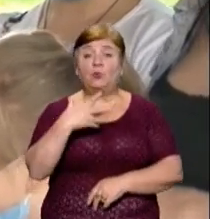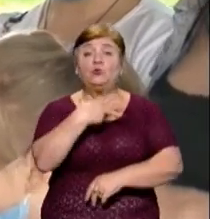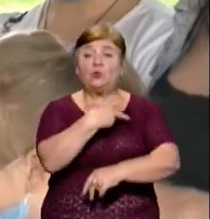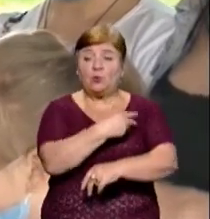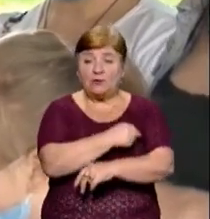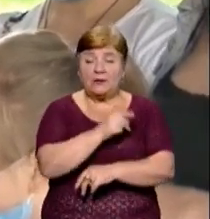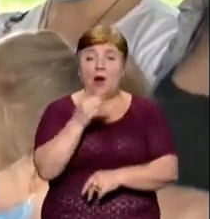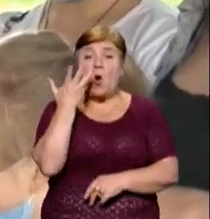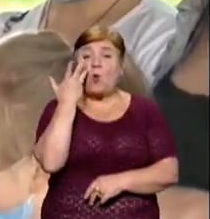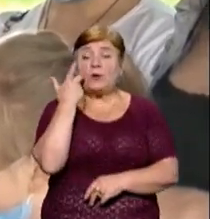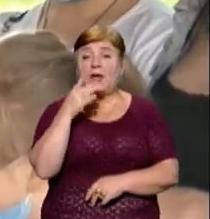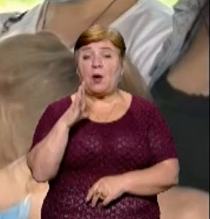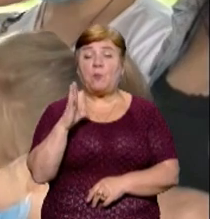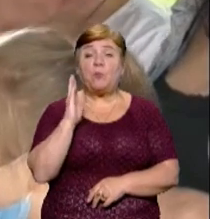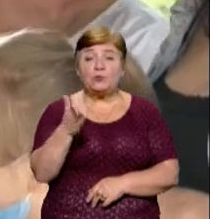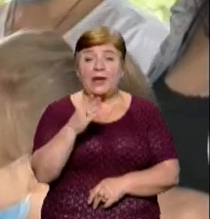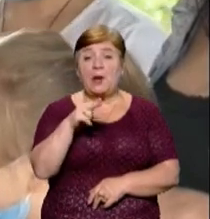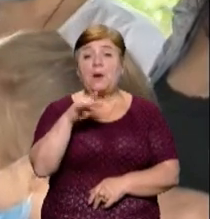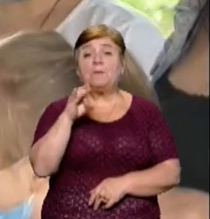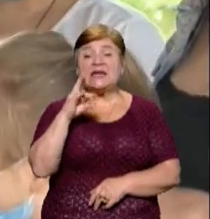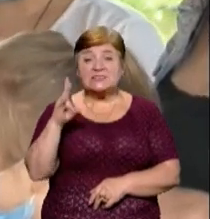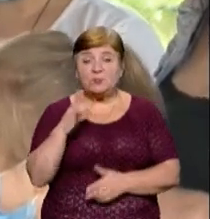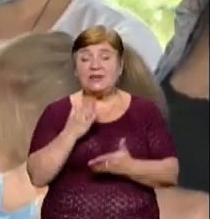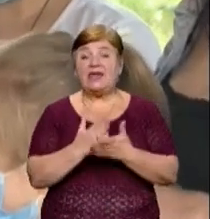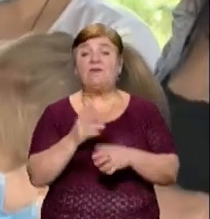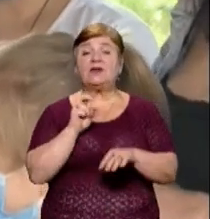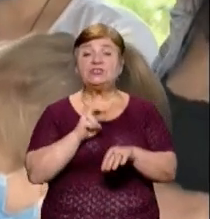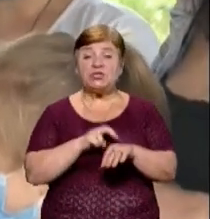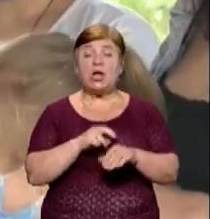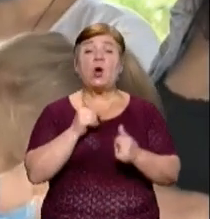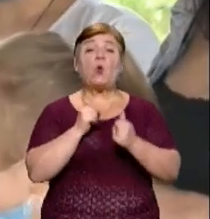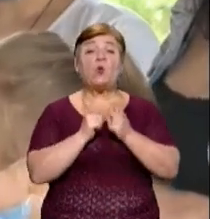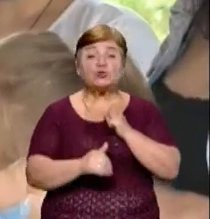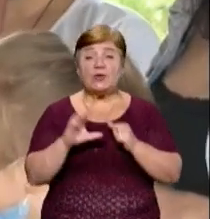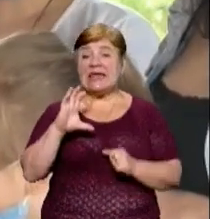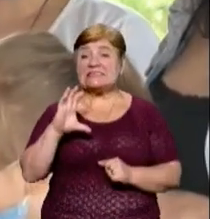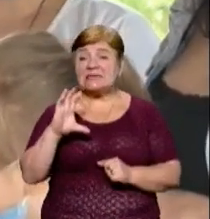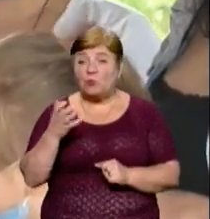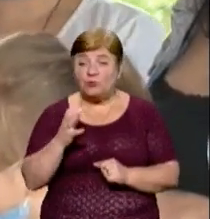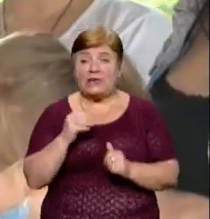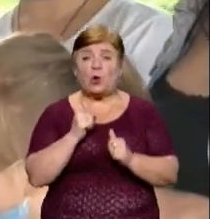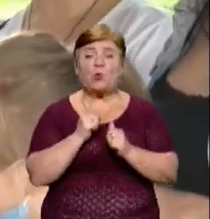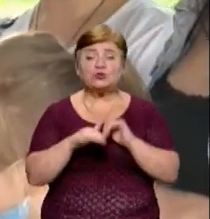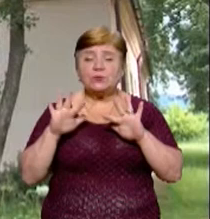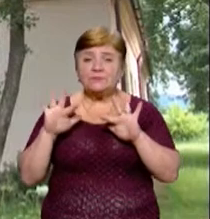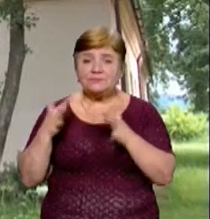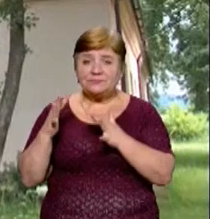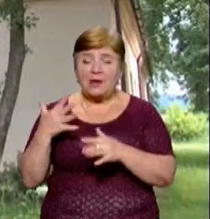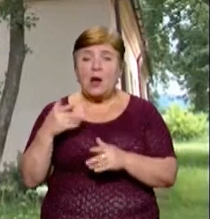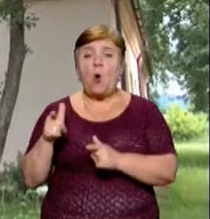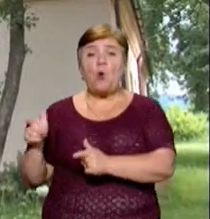приступі. А тут є медичний склад, який кожної секунди, кожної наголошую,